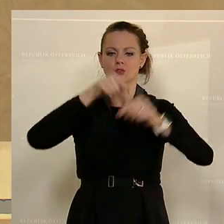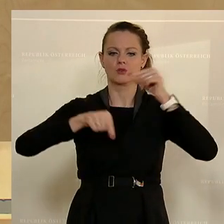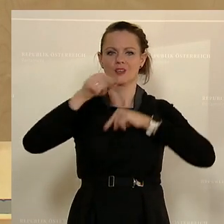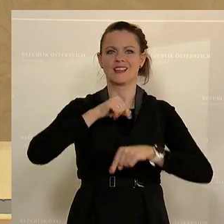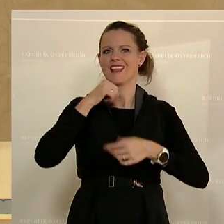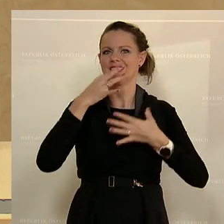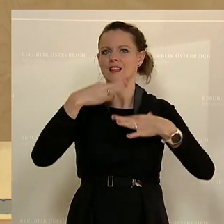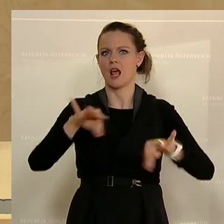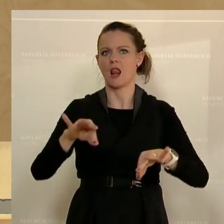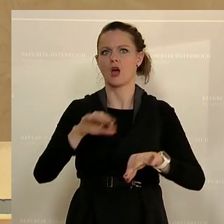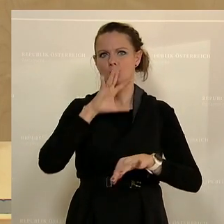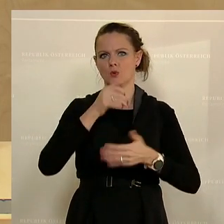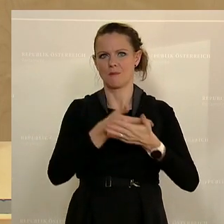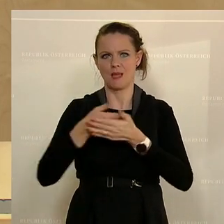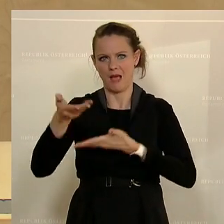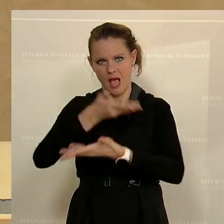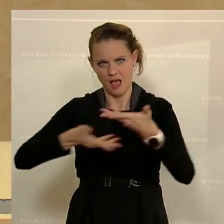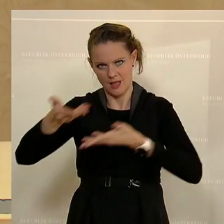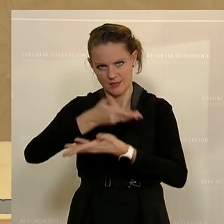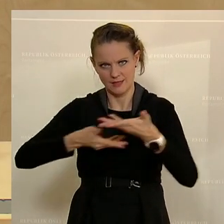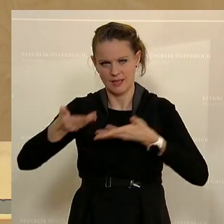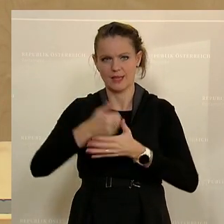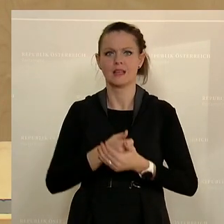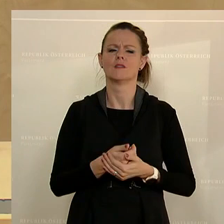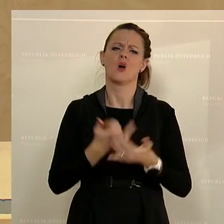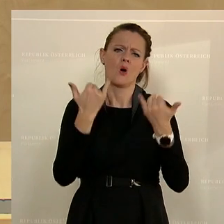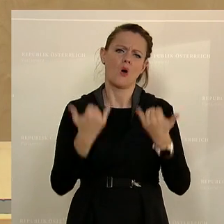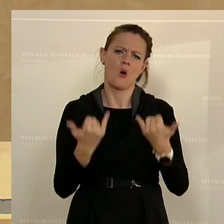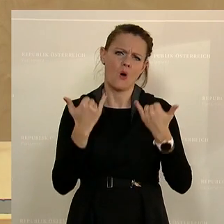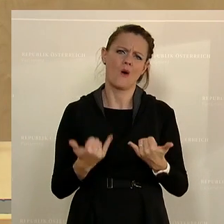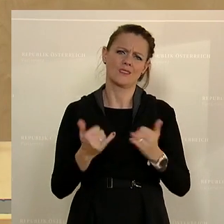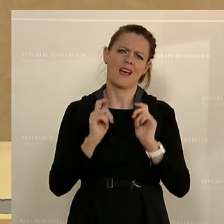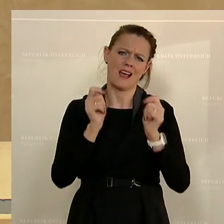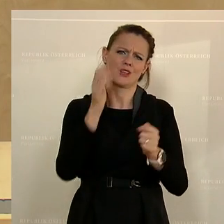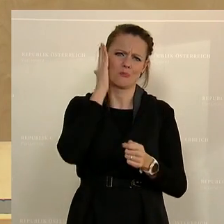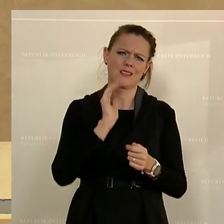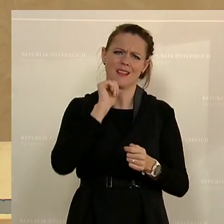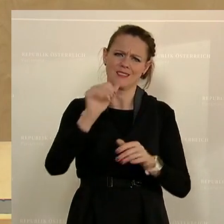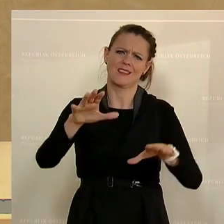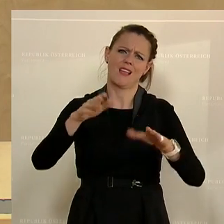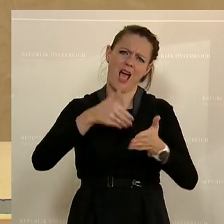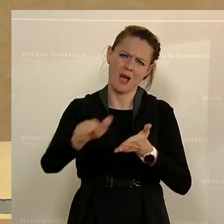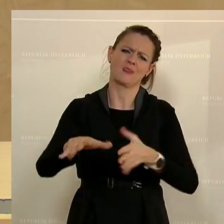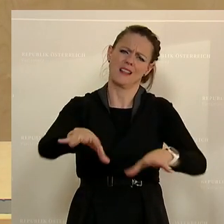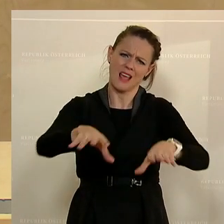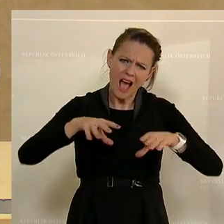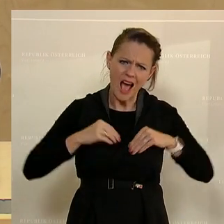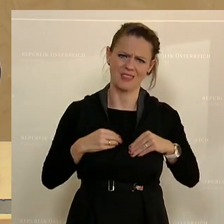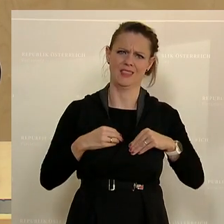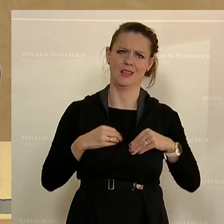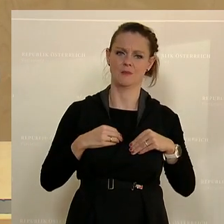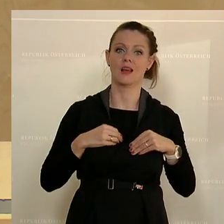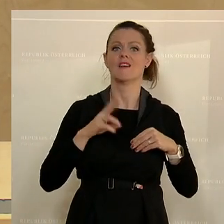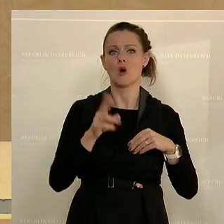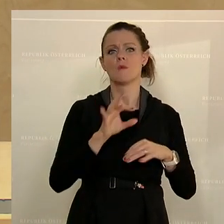Welpenhandel. Ich bitte Sie, wirklich diesen Antrag heute nicht abzulehnen, diesen Antrag anzunehmen, damit wir wirklich in Österreich